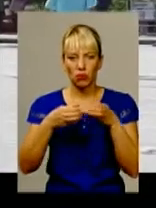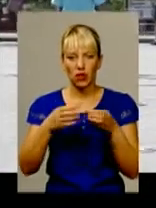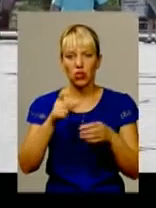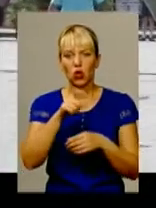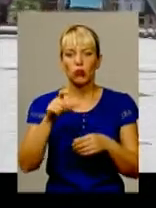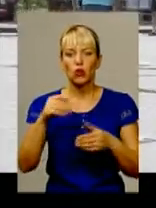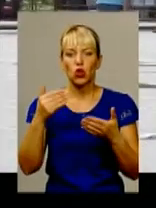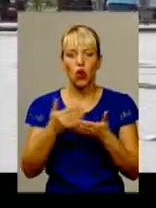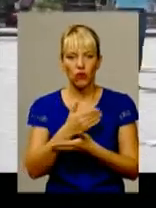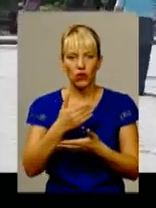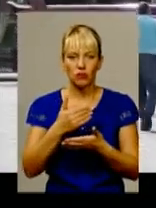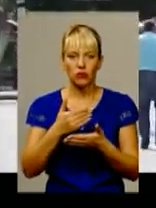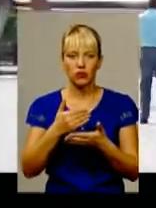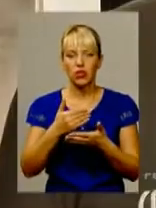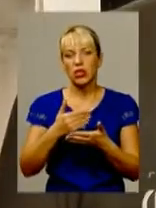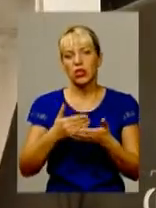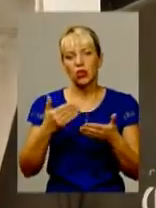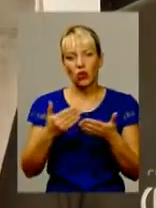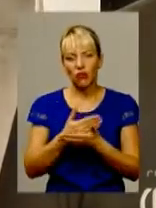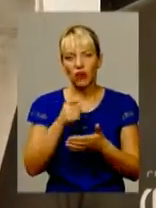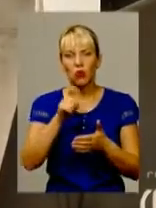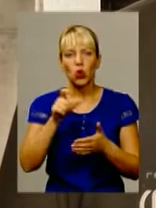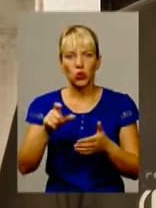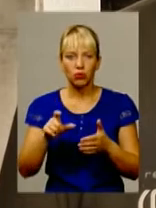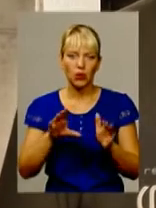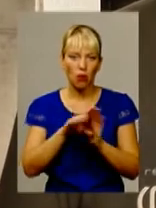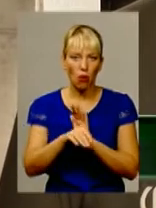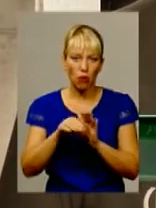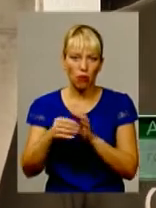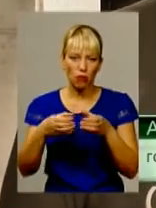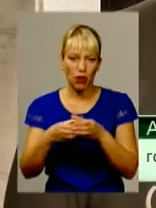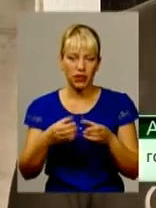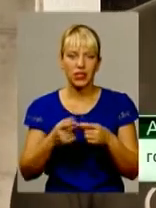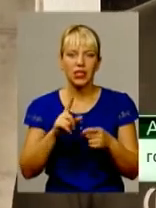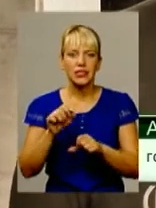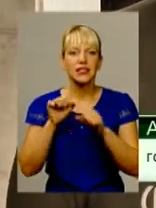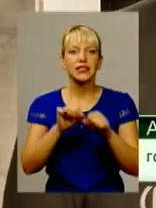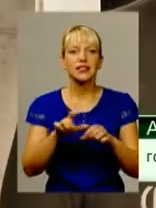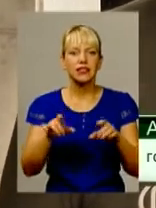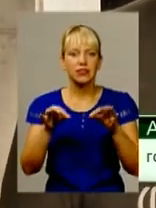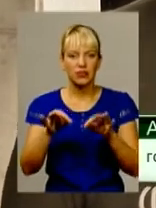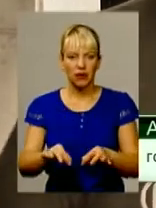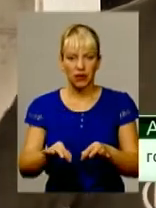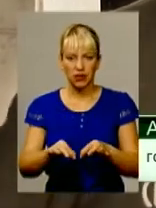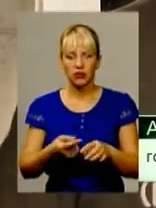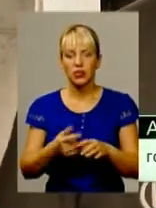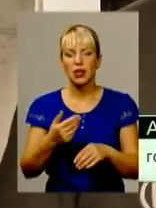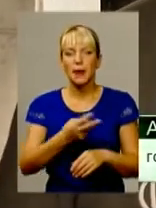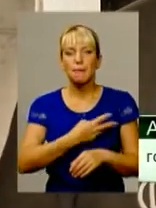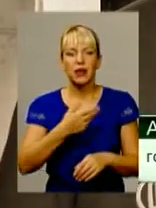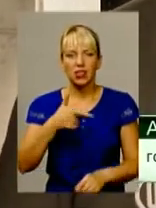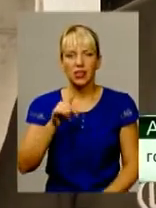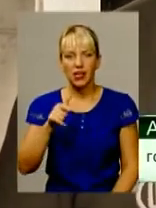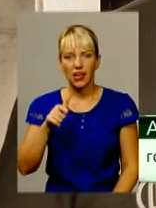репутацією захисників справедливості. Бажання того ж таки Олександра Володимировича Гереги трошки